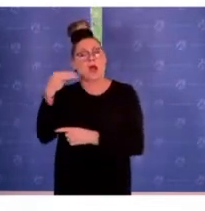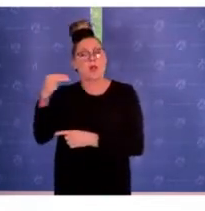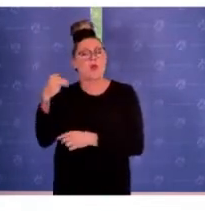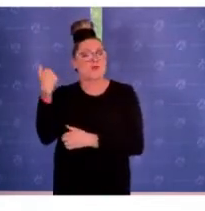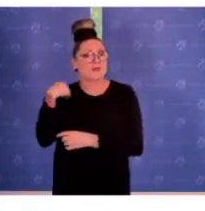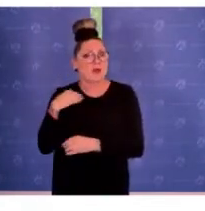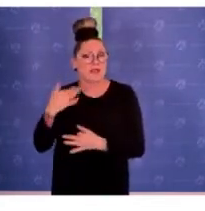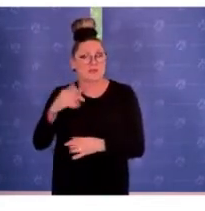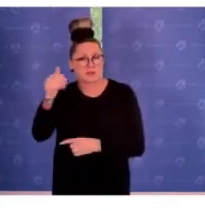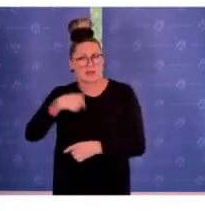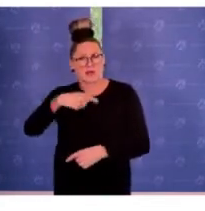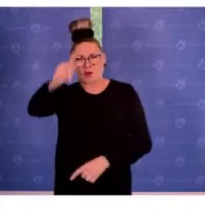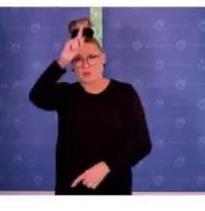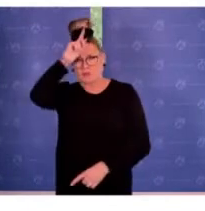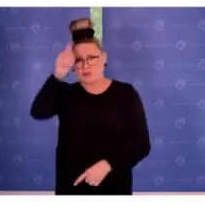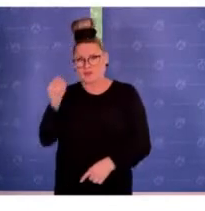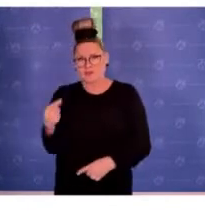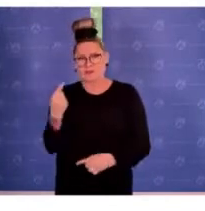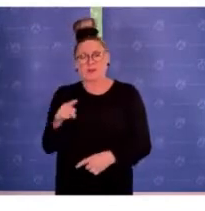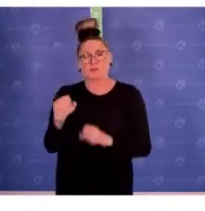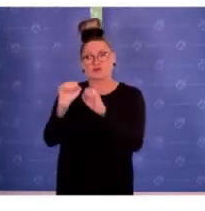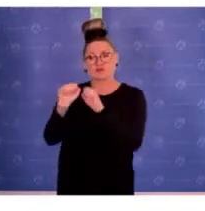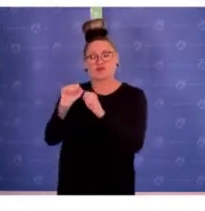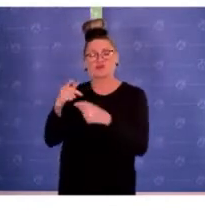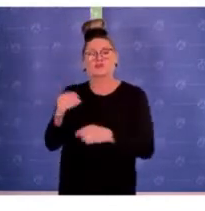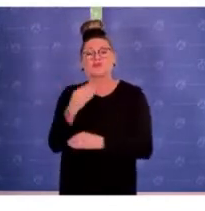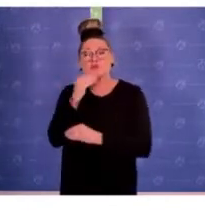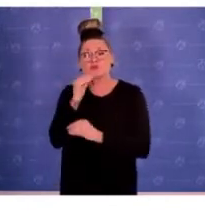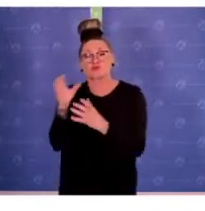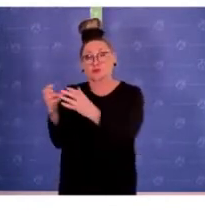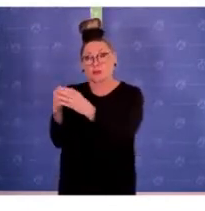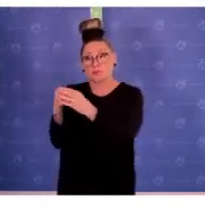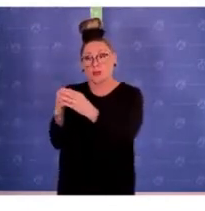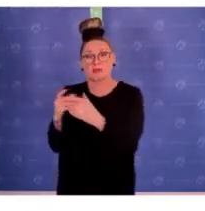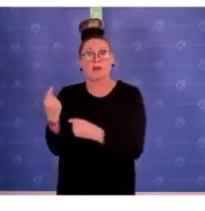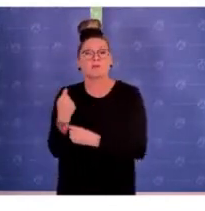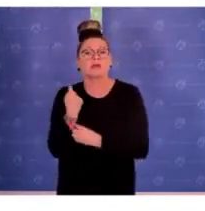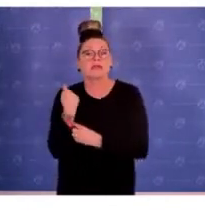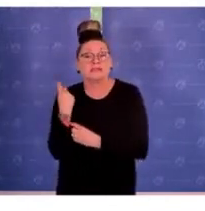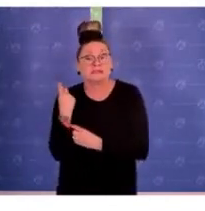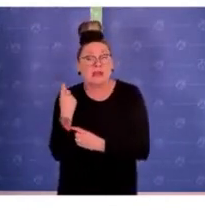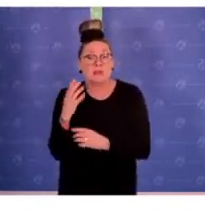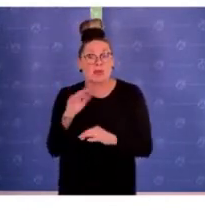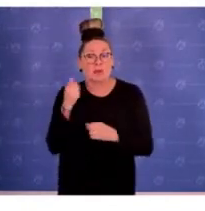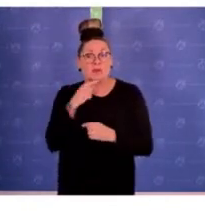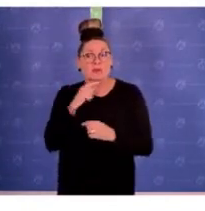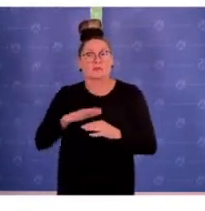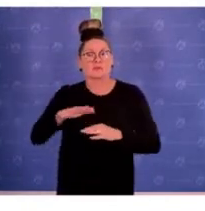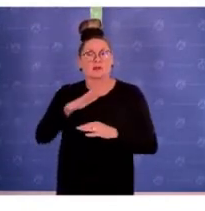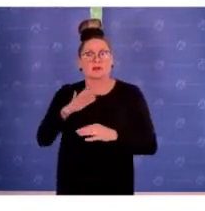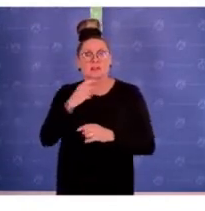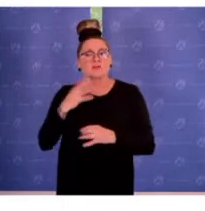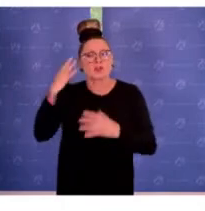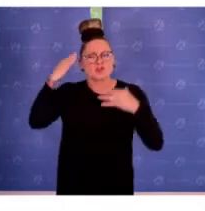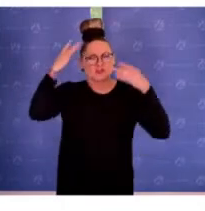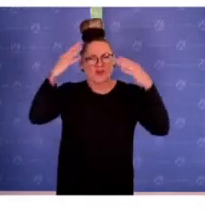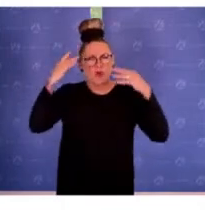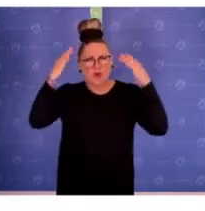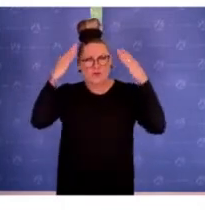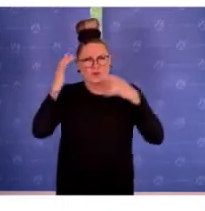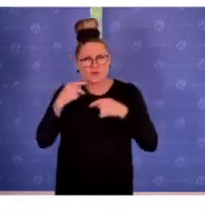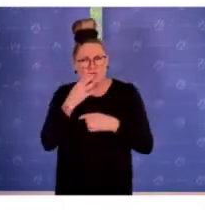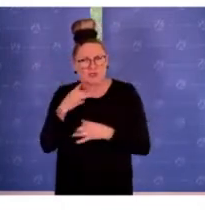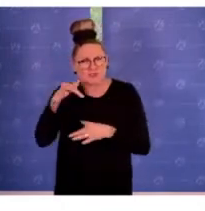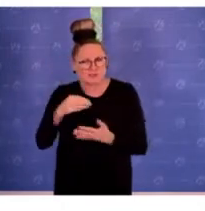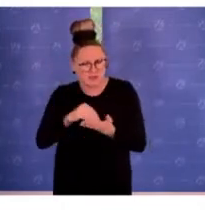Polizeibeamter für den Schutz der jüdischen Gemeinde verantwortlich, der selbst dann im Bereich von verschwörungsideologischen Versammlungen